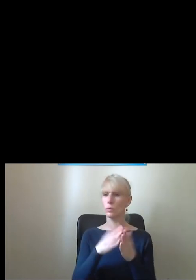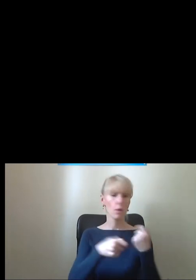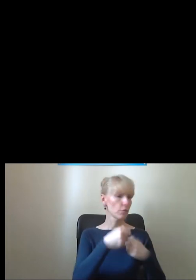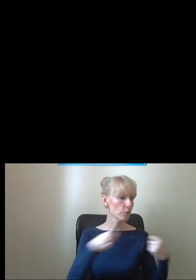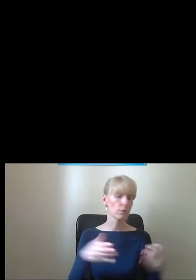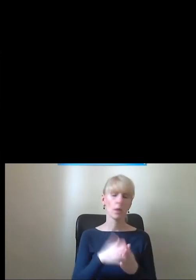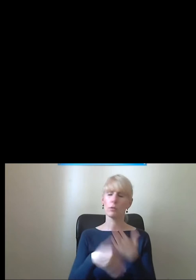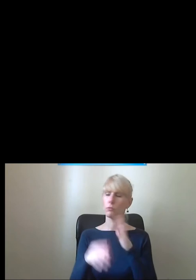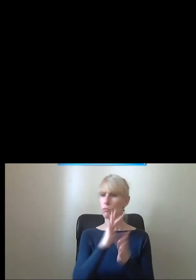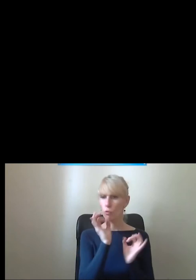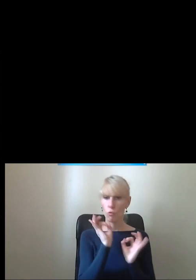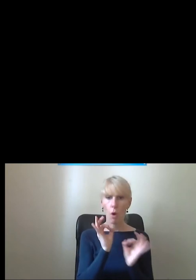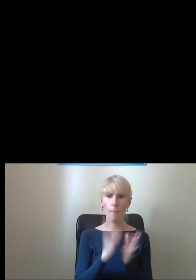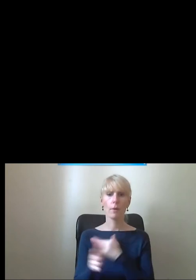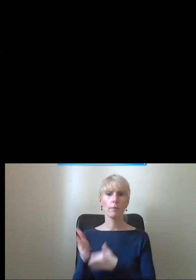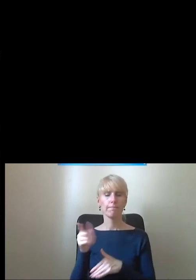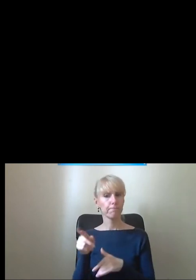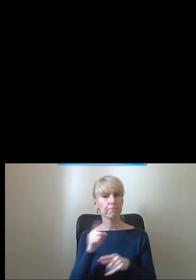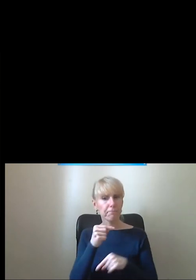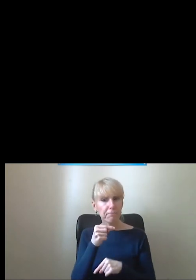złe. Ja sobie pozwoliłem tego słuchać, tego.